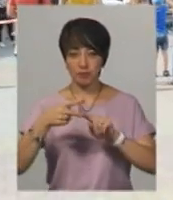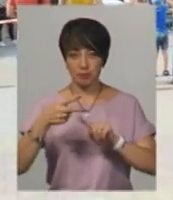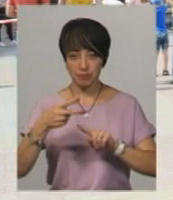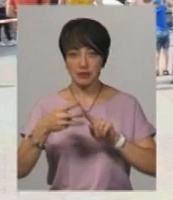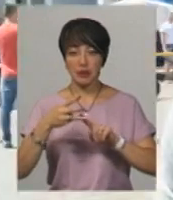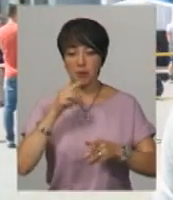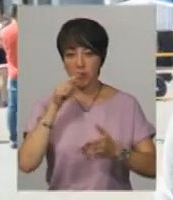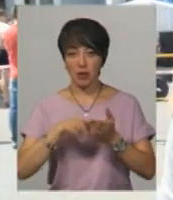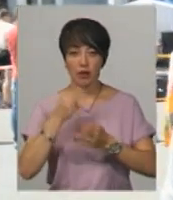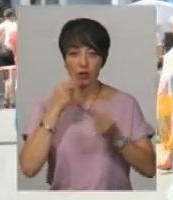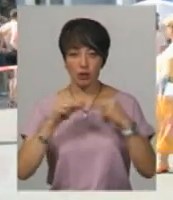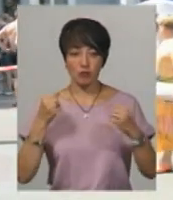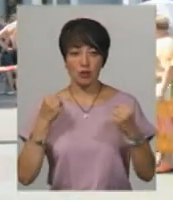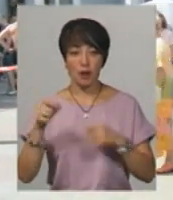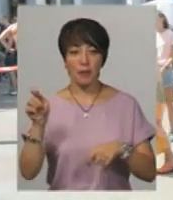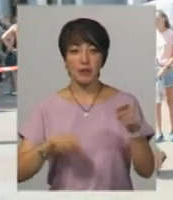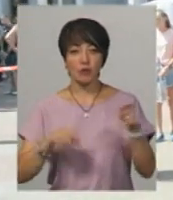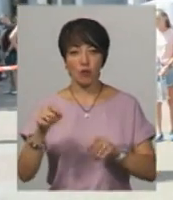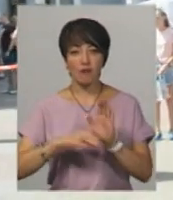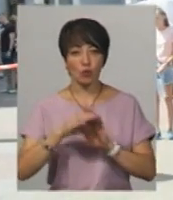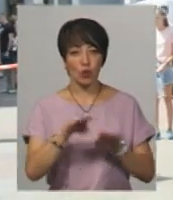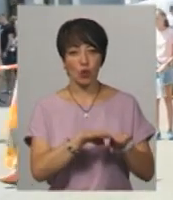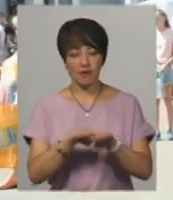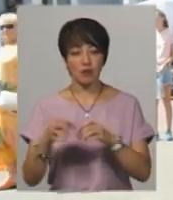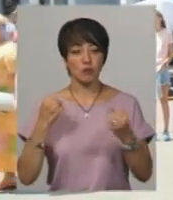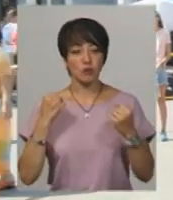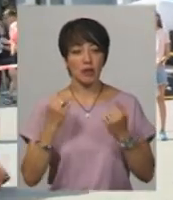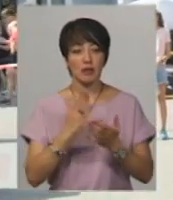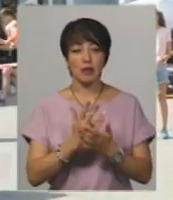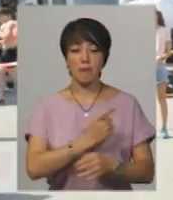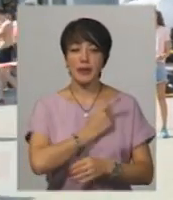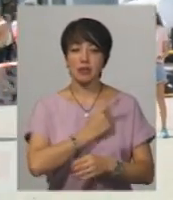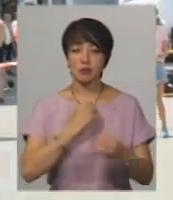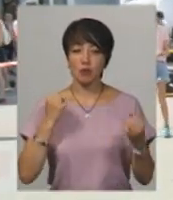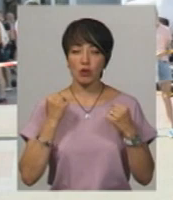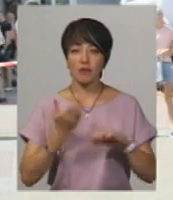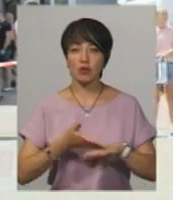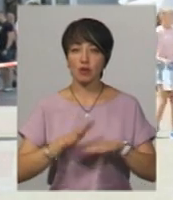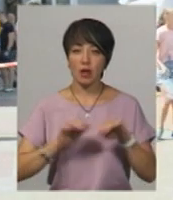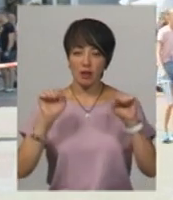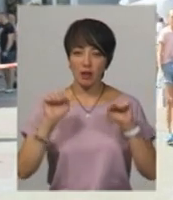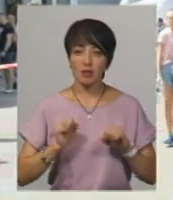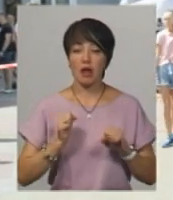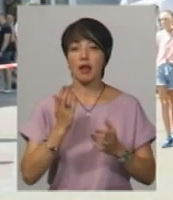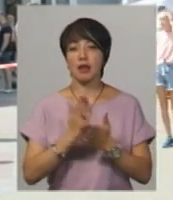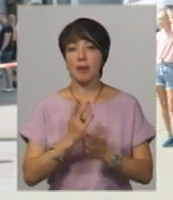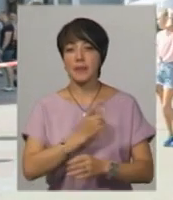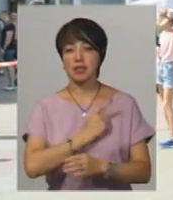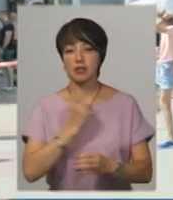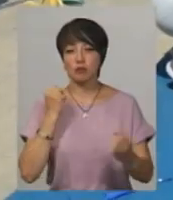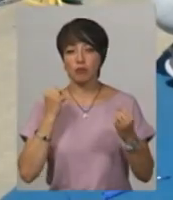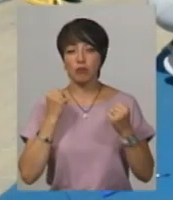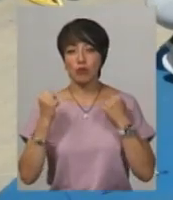на фінальну схему. Приїхали досить високого рівня спортсмени. Є майстері спорту України з важкої атлетики. Майстері спорту міжнародного класу з важкої